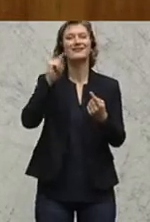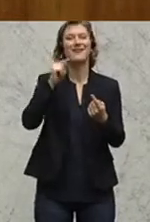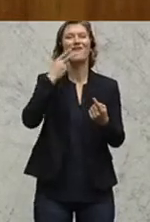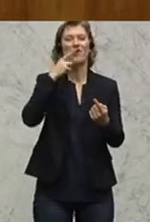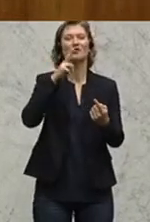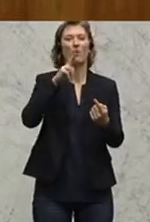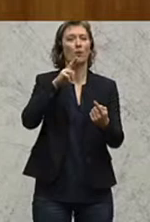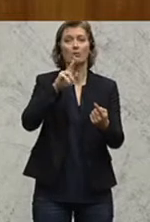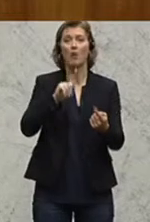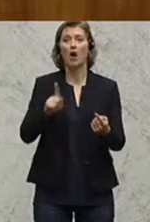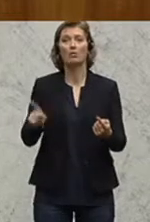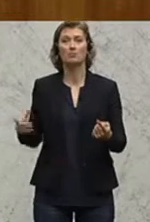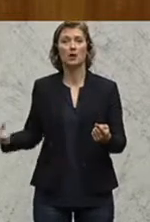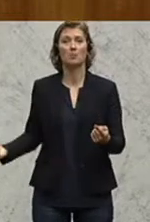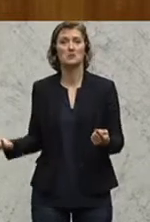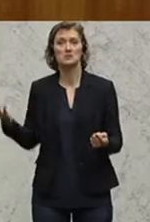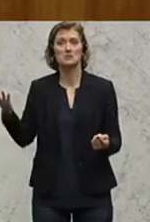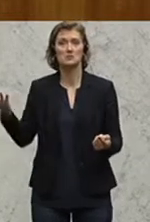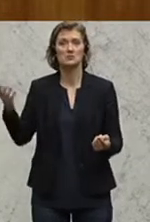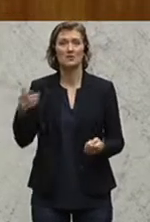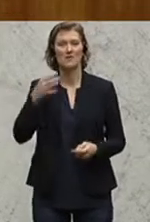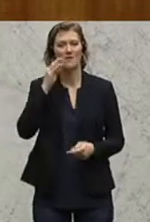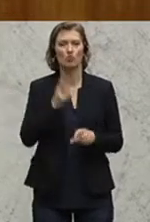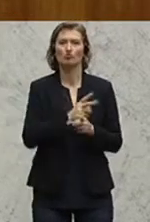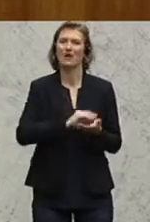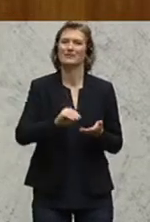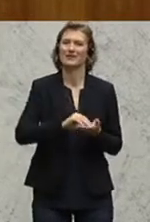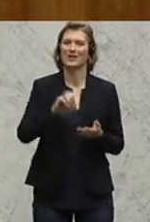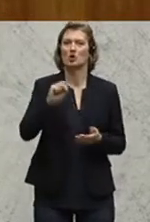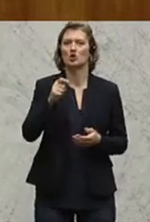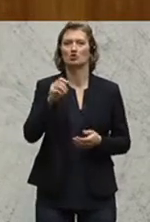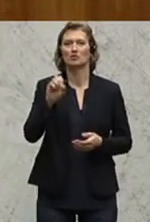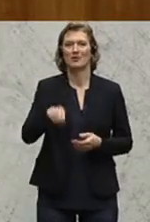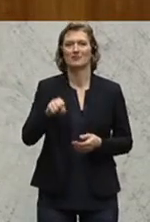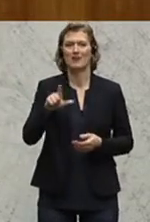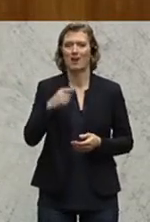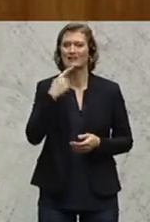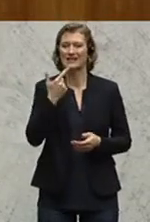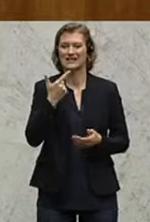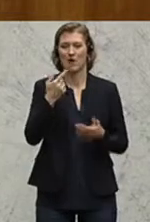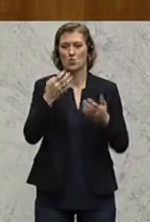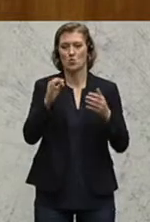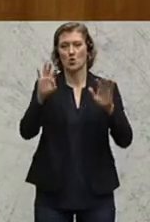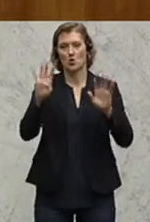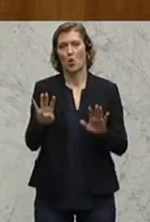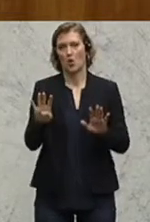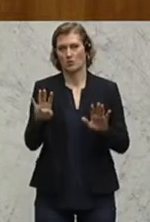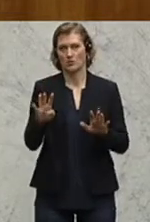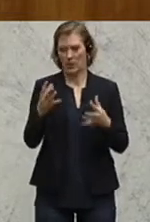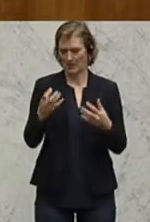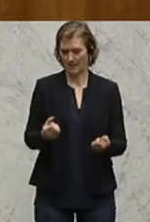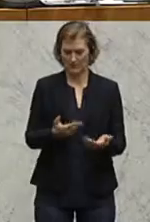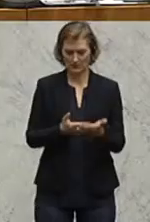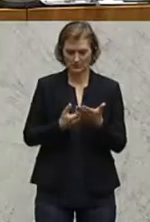Bevölkerung versprochen haben. Die Frau Staatssekretärin Stesl hat angesprochen, die Steuerreform 209. Die Steuerreform 209 hat sich